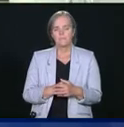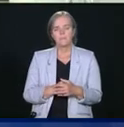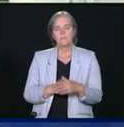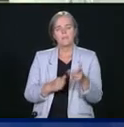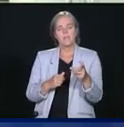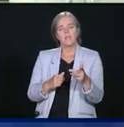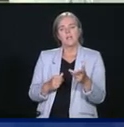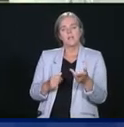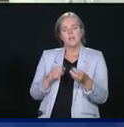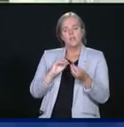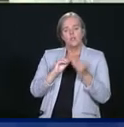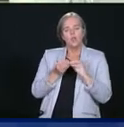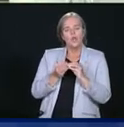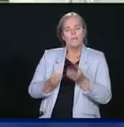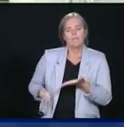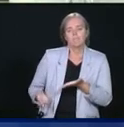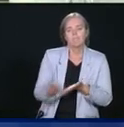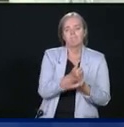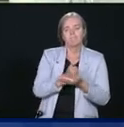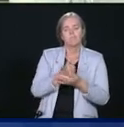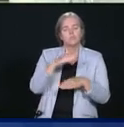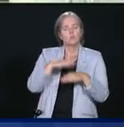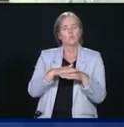faire de la recherche de contacts?